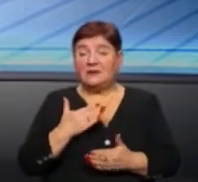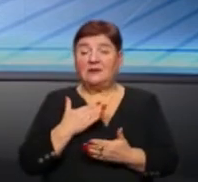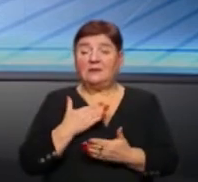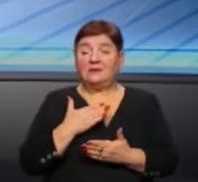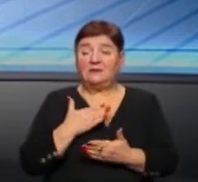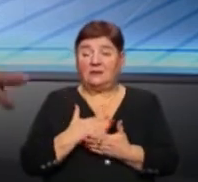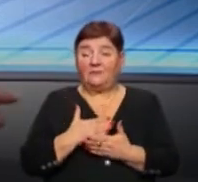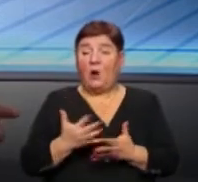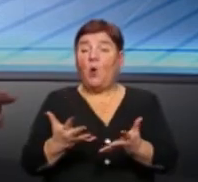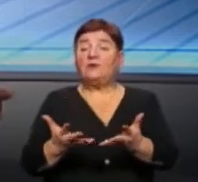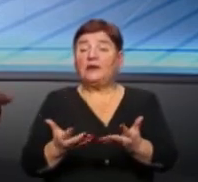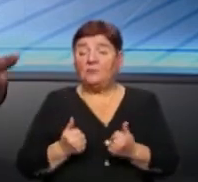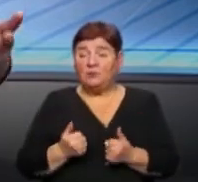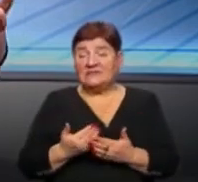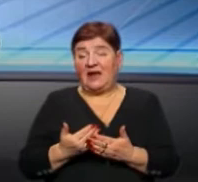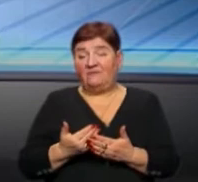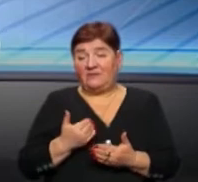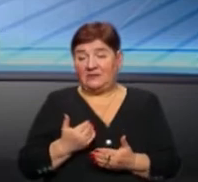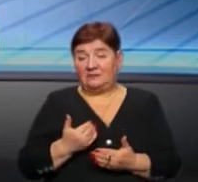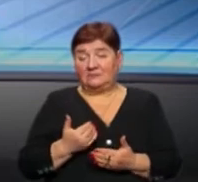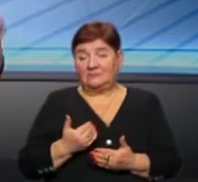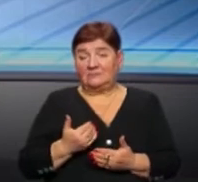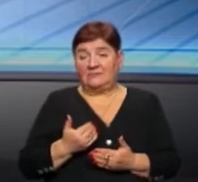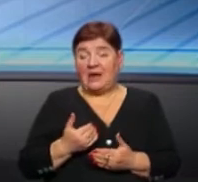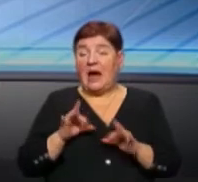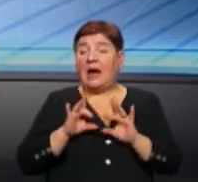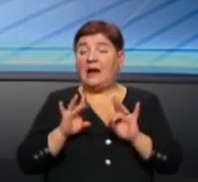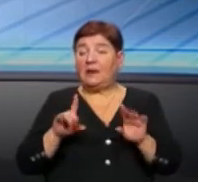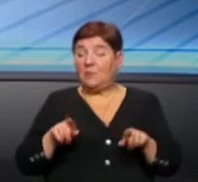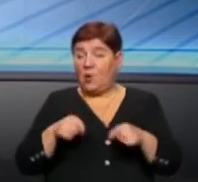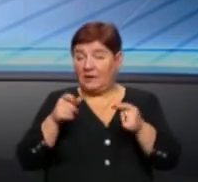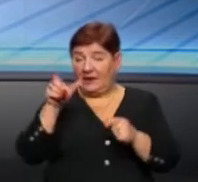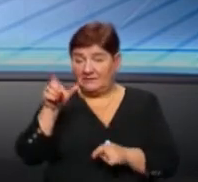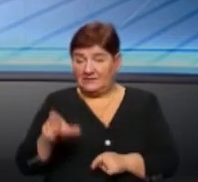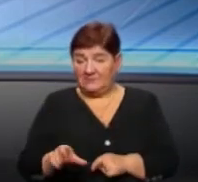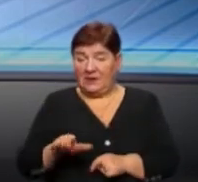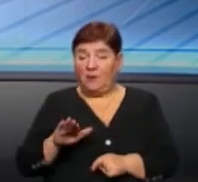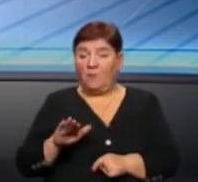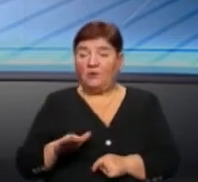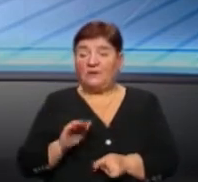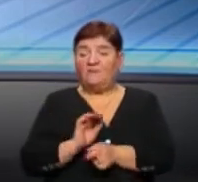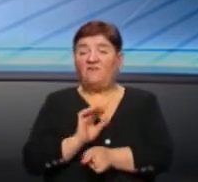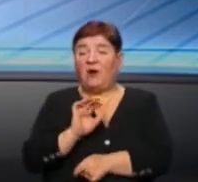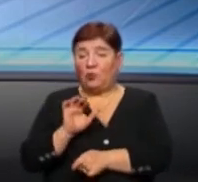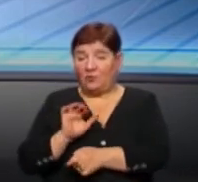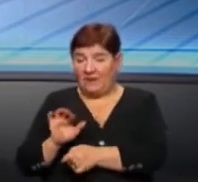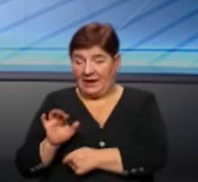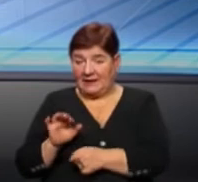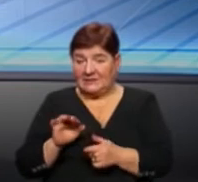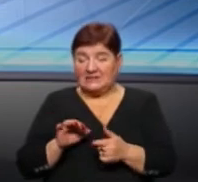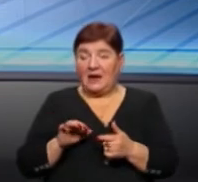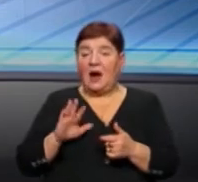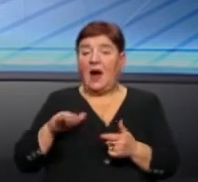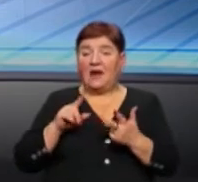отримується від рекламодавця, потім вона виготовляється і